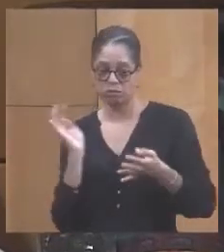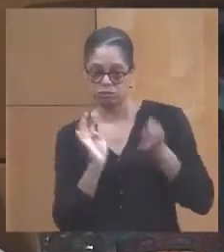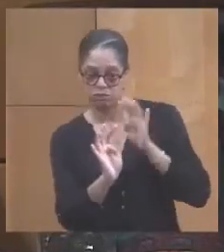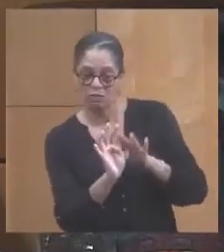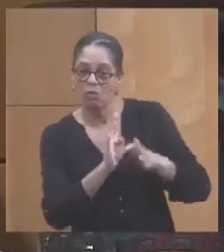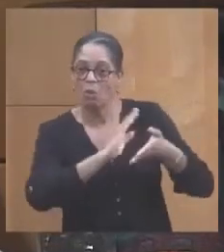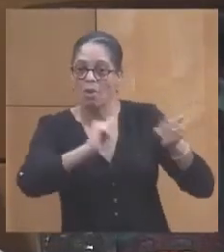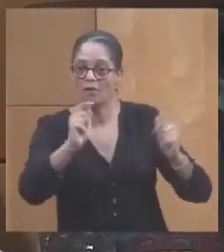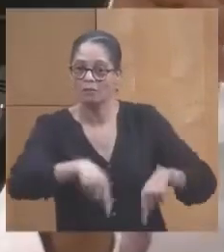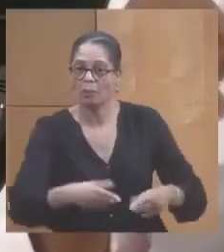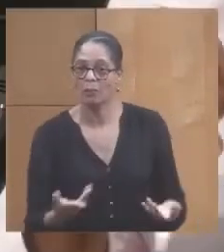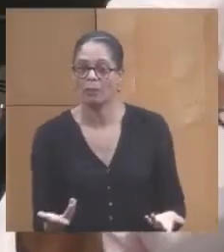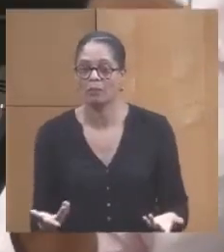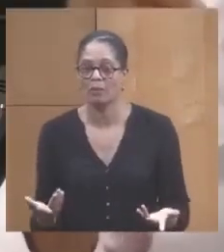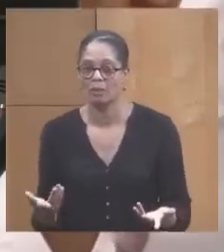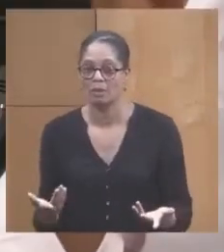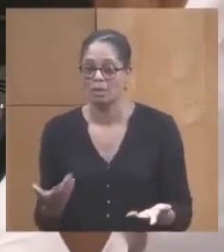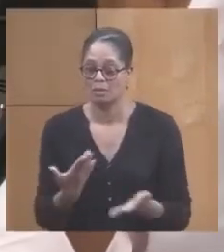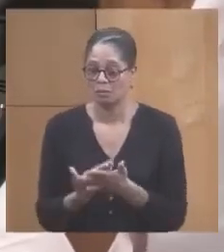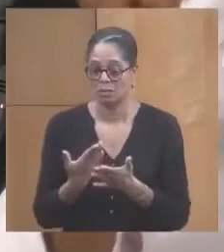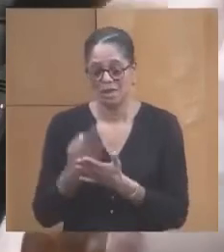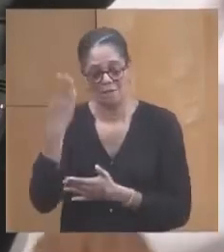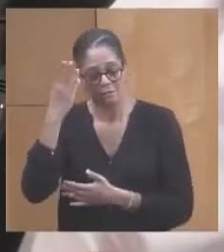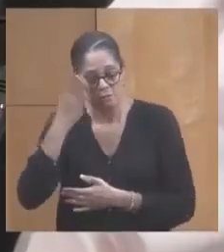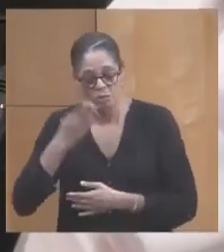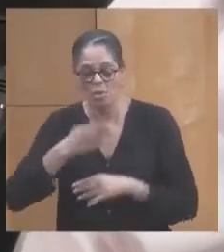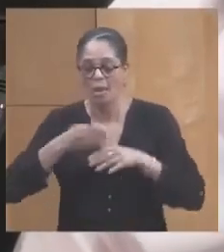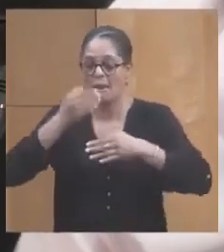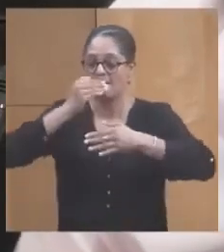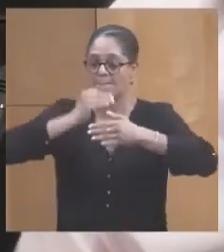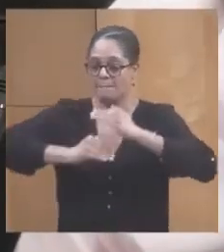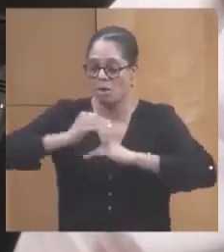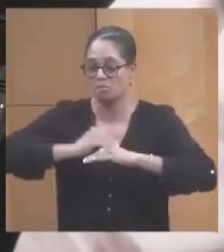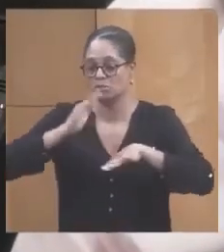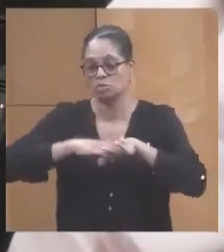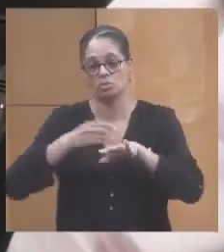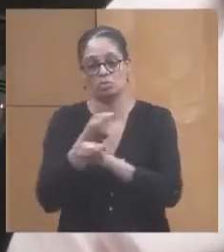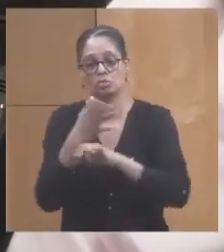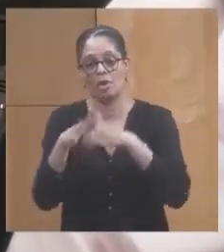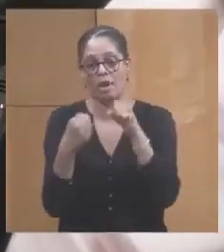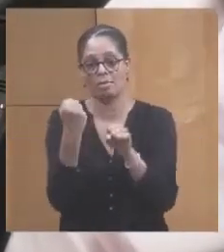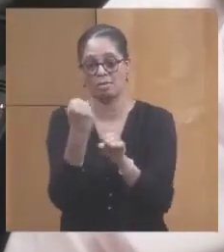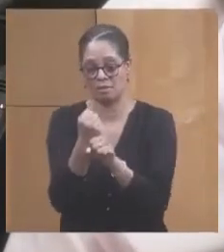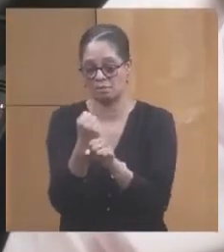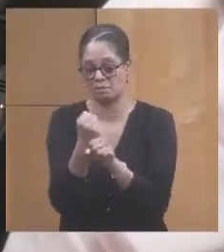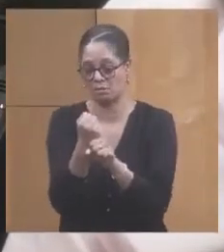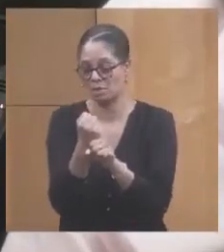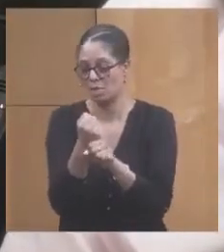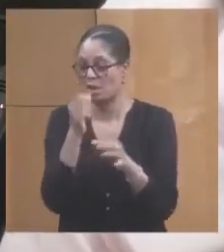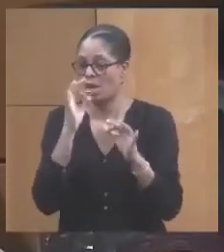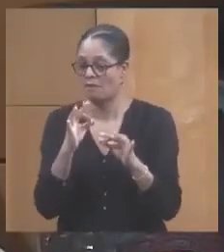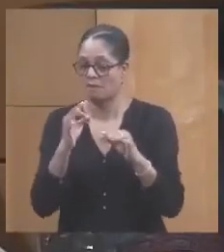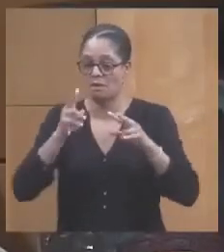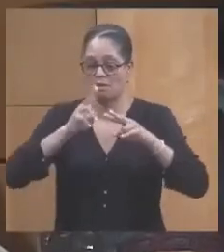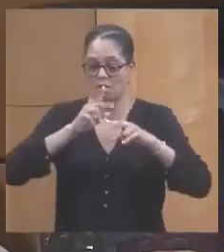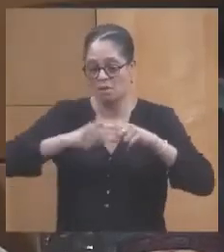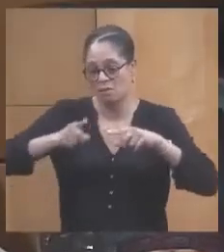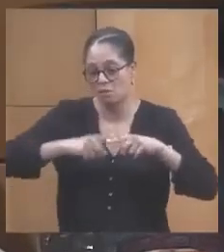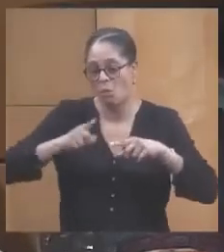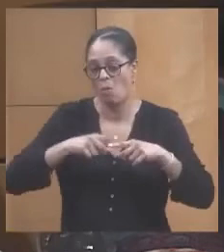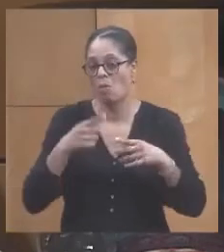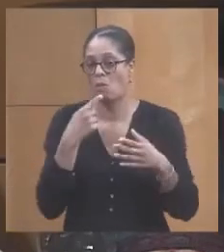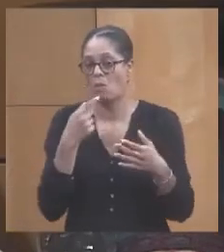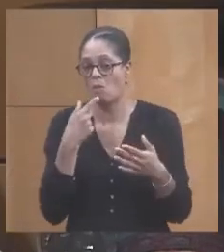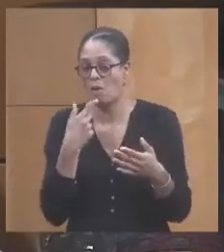Et pour ça, il faut un véritable plan pluriannuel qui concerne les équipements d